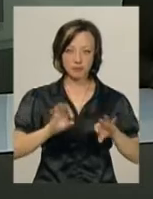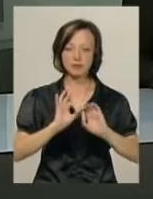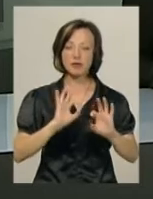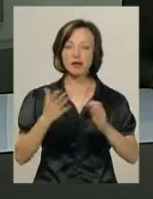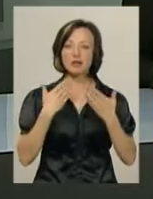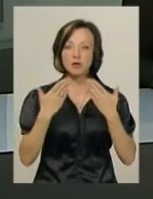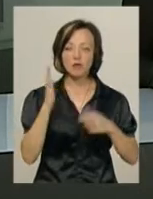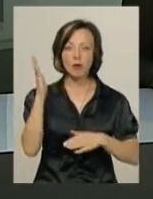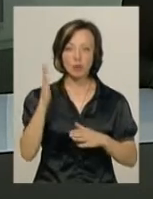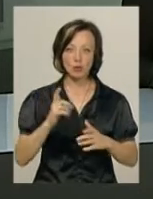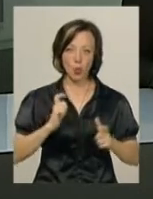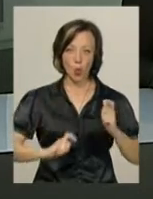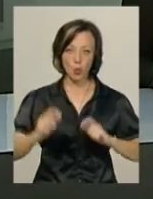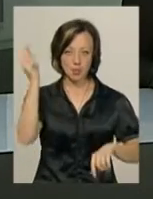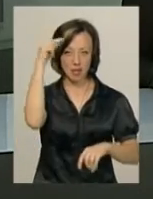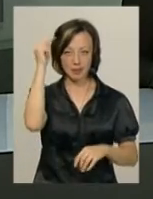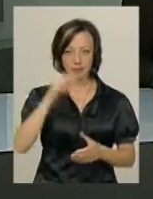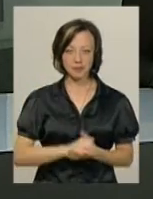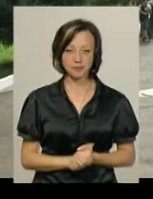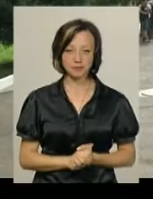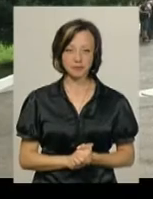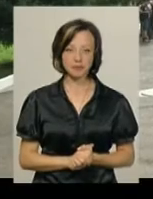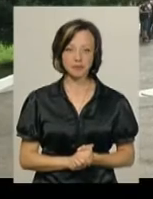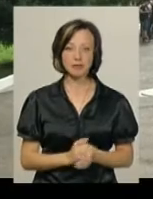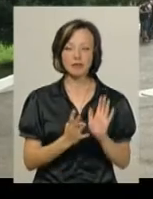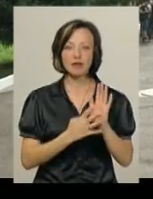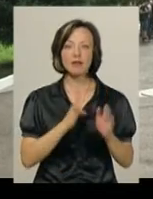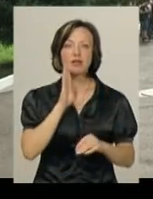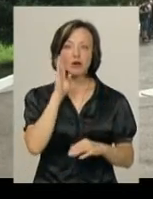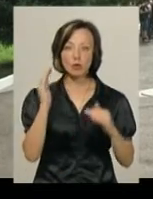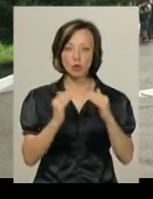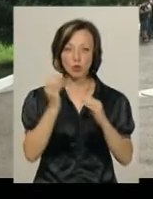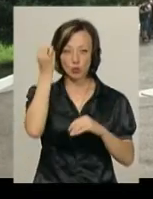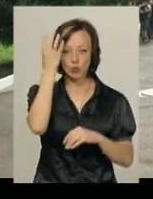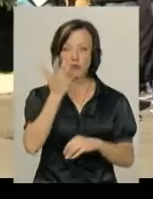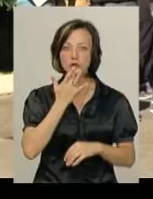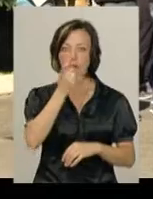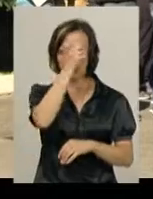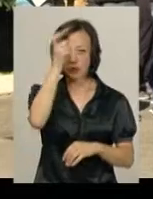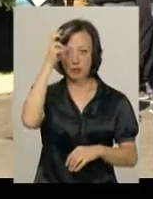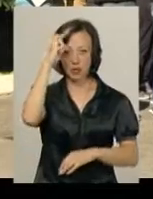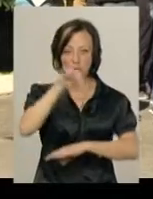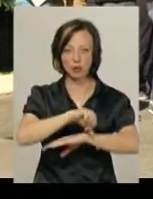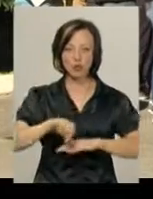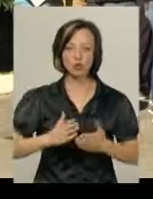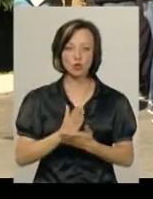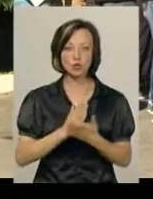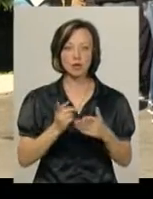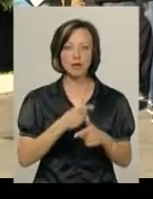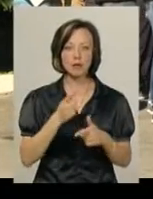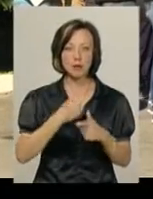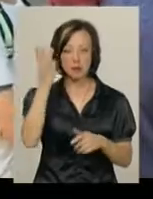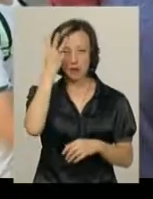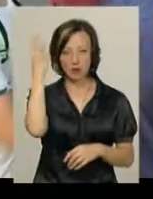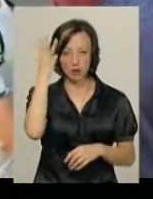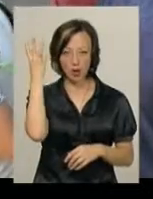спілкувалася з майбутніми курсантами. 9 ранку. Будинок культури Національної академії Держприкордонної служби імені Богдана